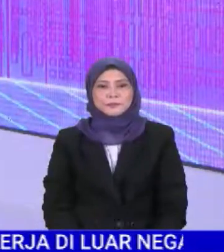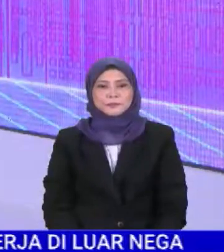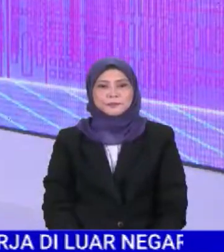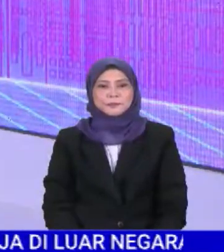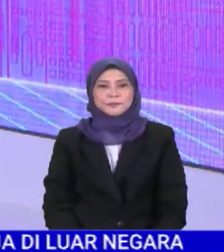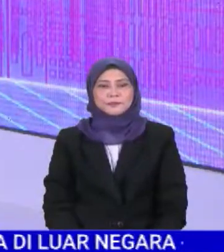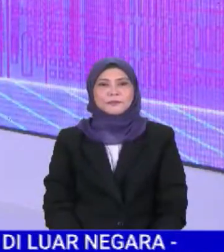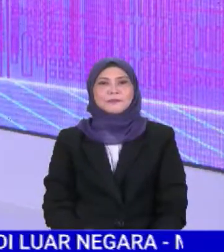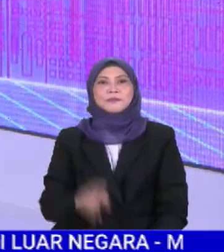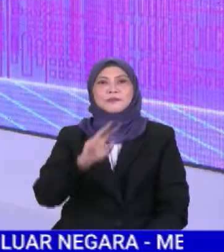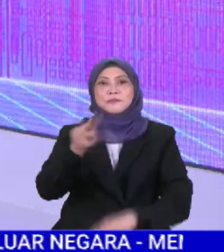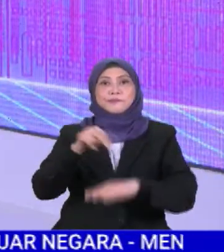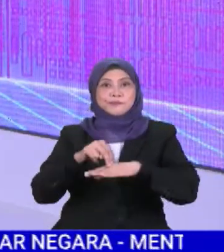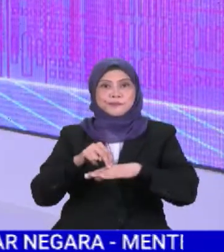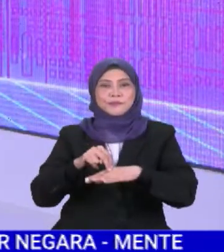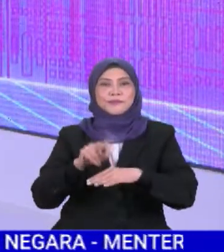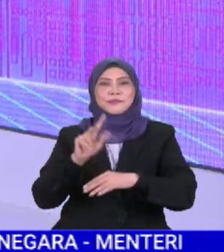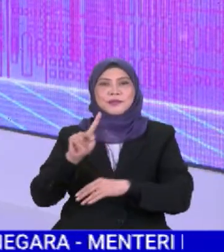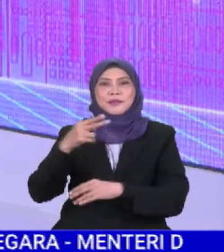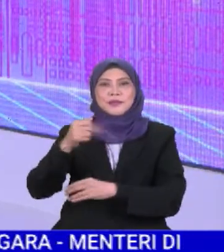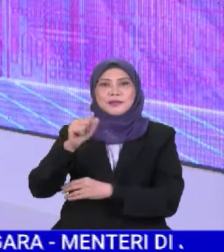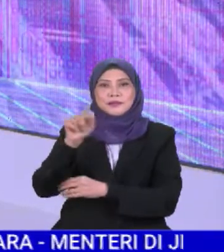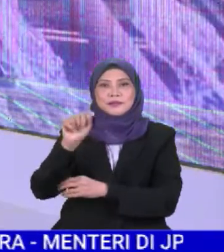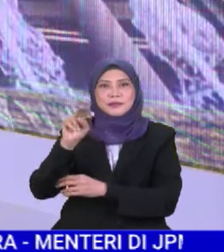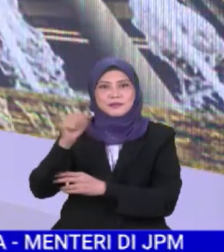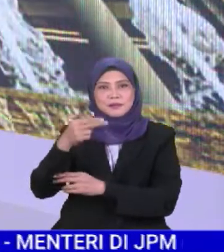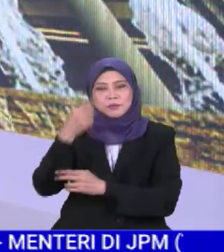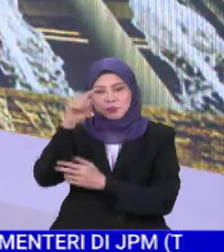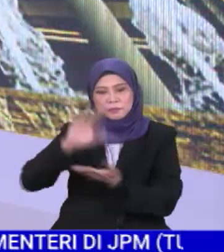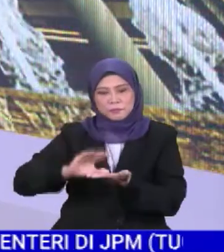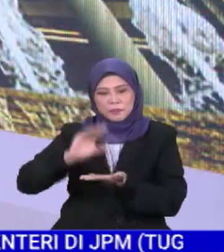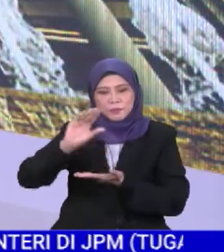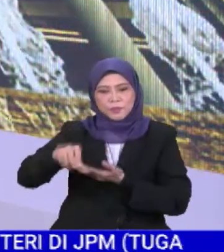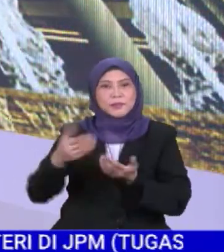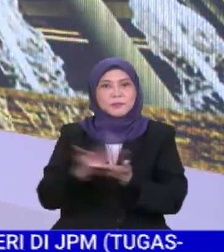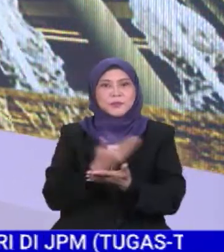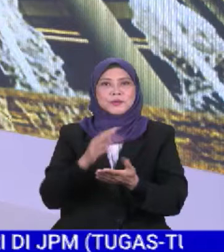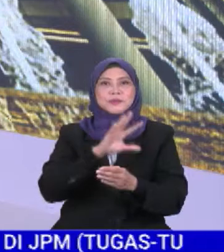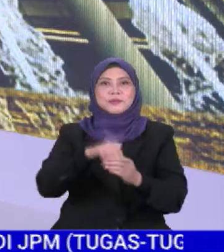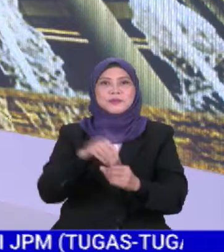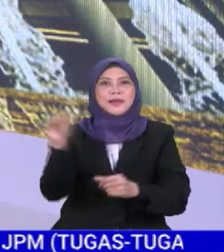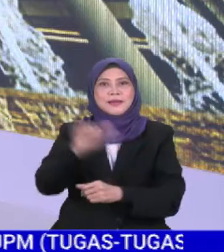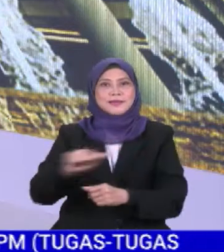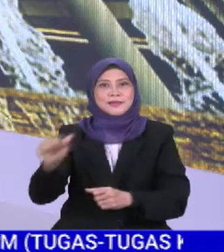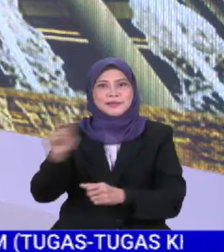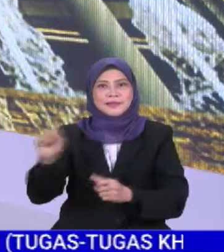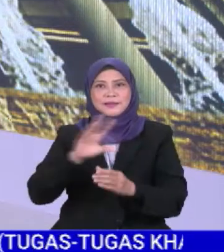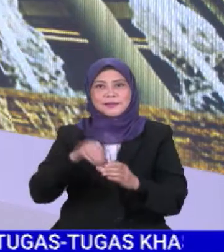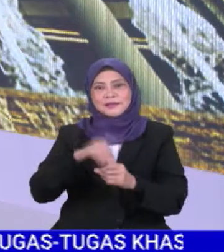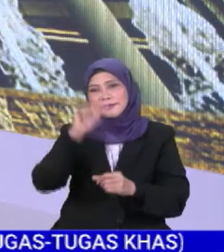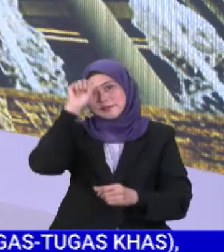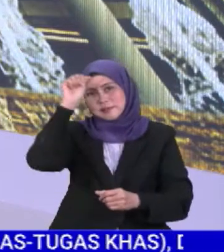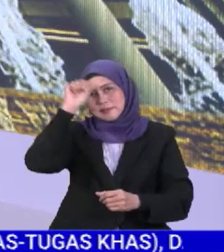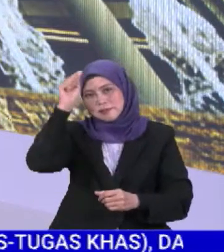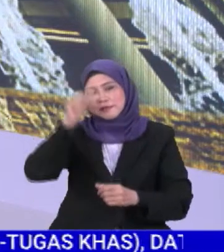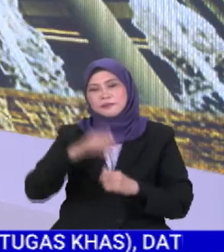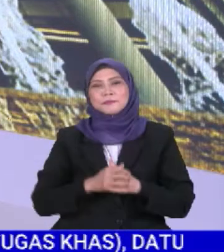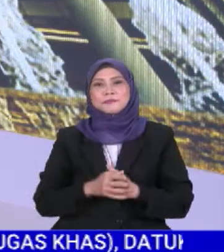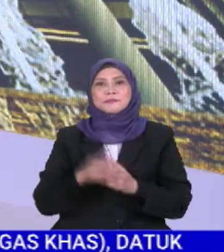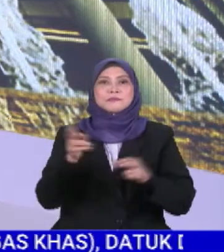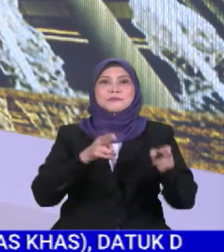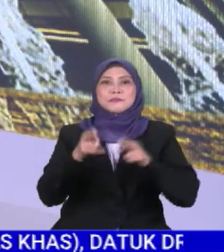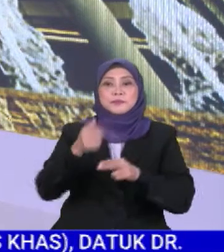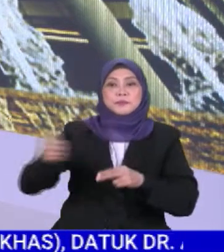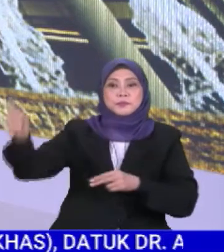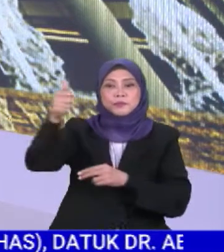Zanah Nasional Berhad sedang meneroka beberapa potensi pelaburan baru termasuk di Asia Tenggara dan India. Pengarah urusannya, Datuk Amirul